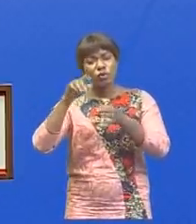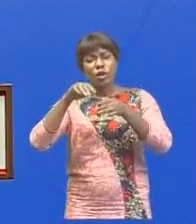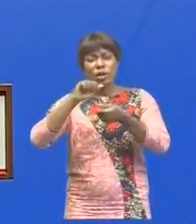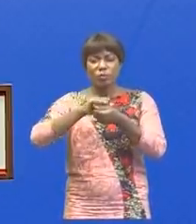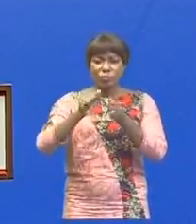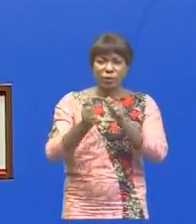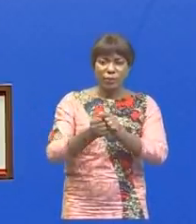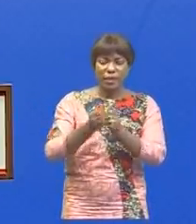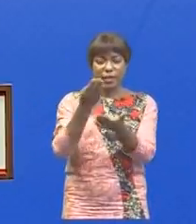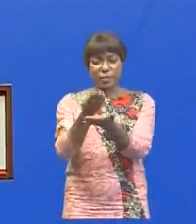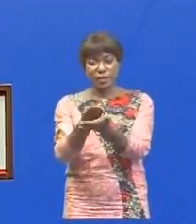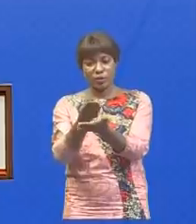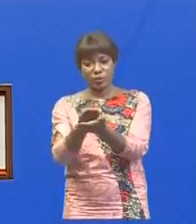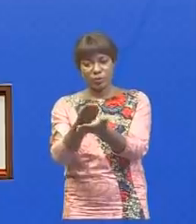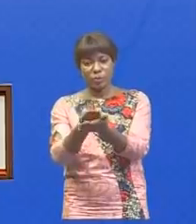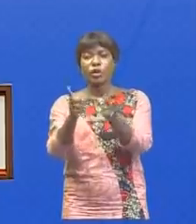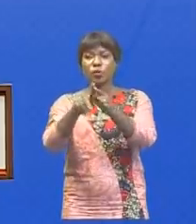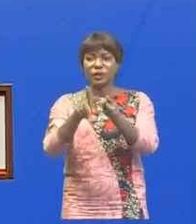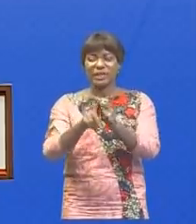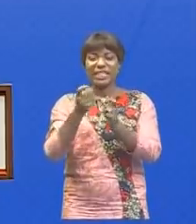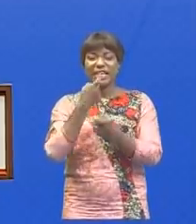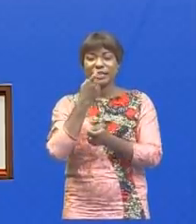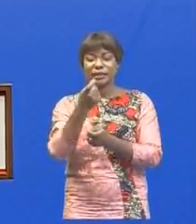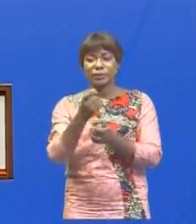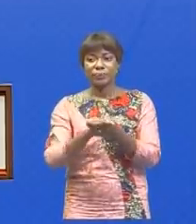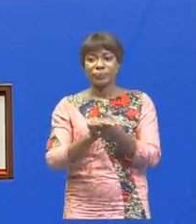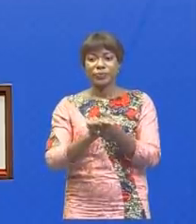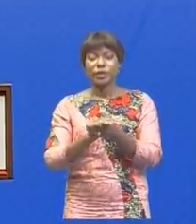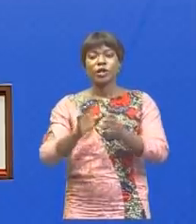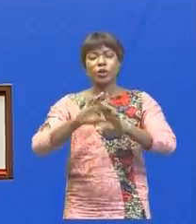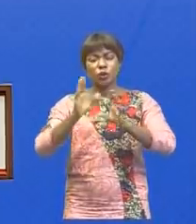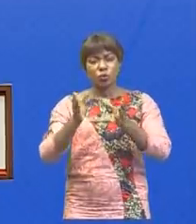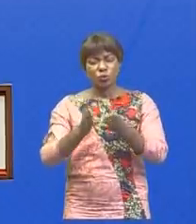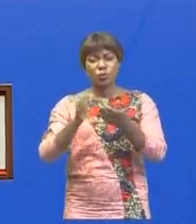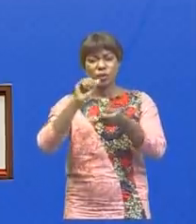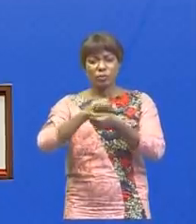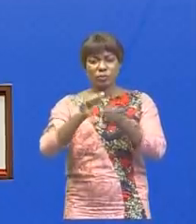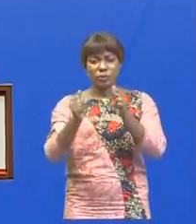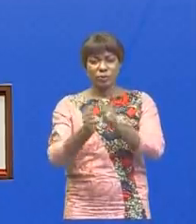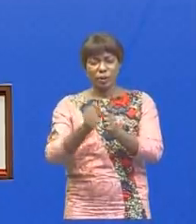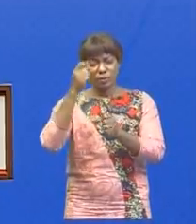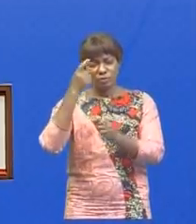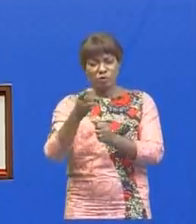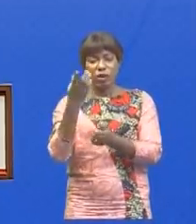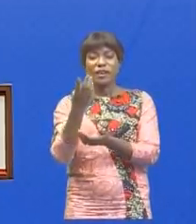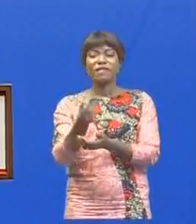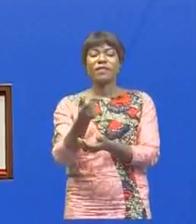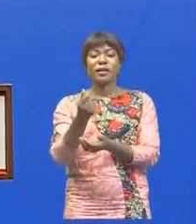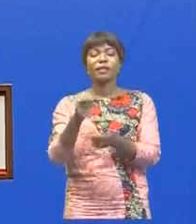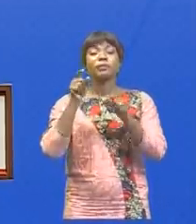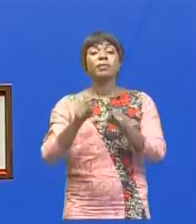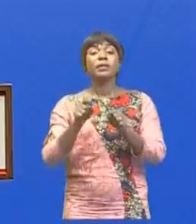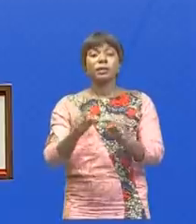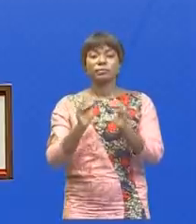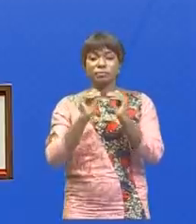conjoncture économique. Elle a souligné que les principaux indicateurs du cadre macroéconomique demeurent